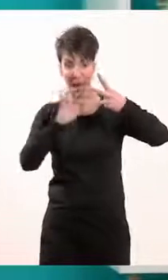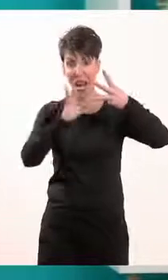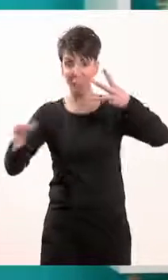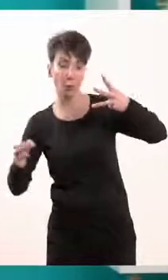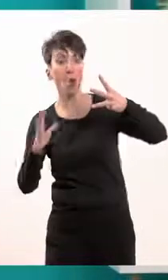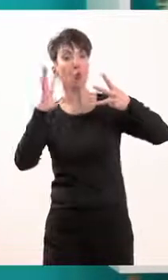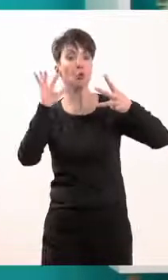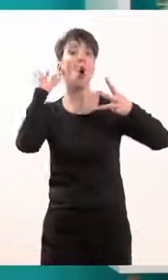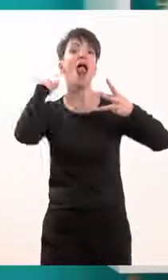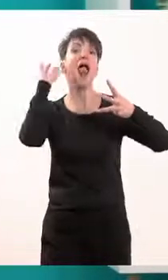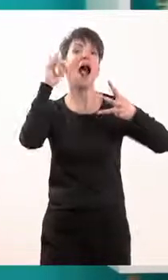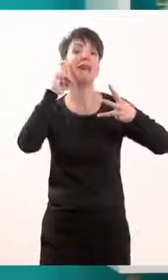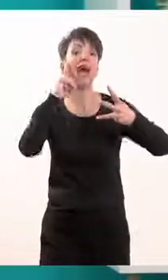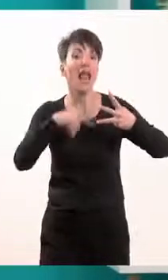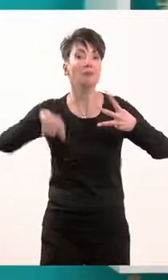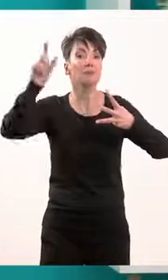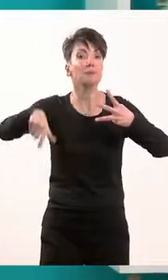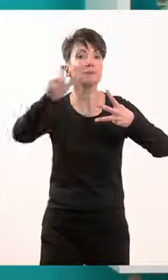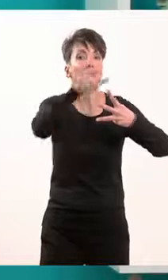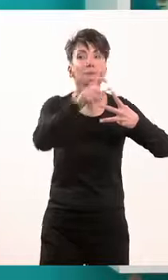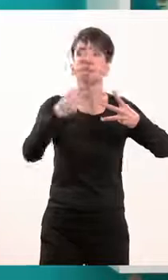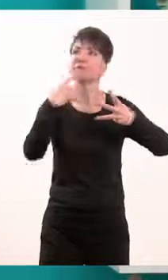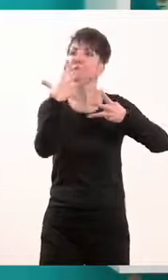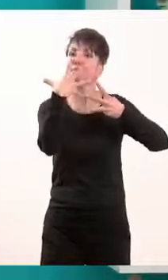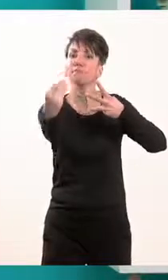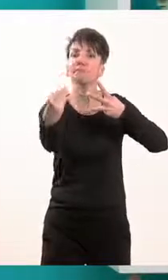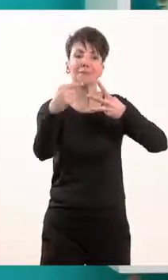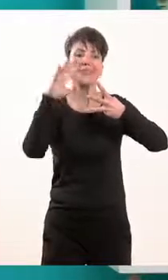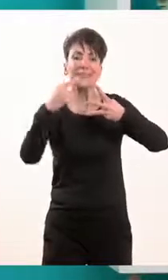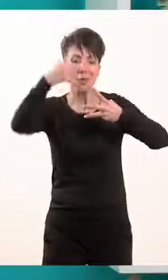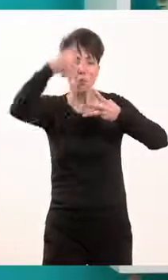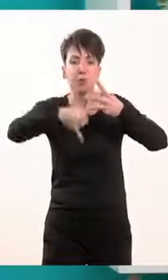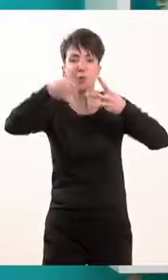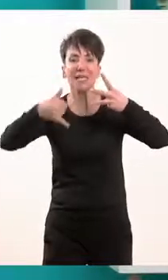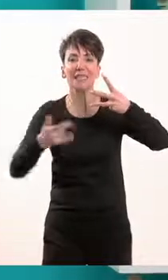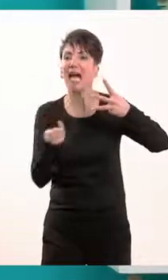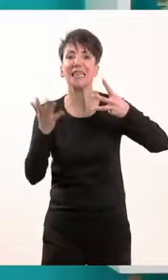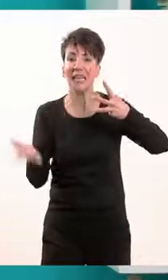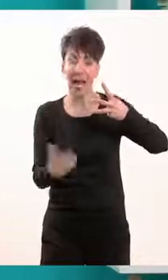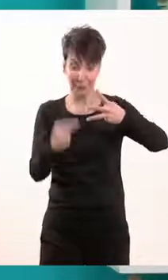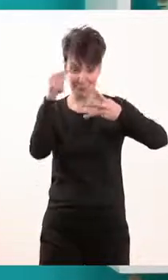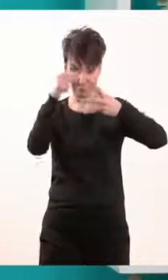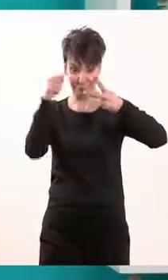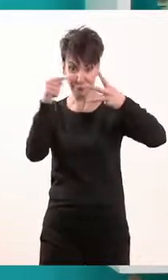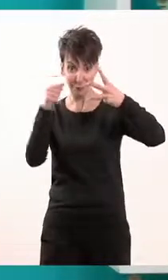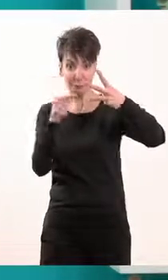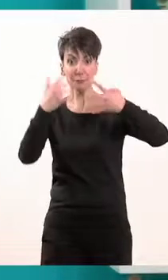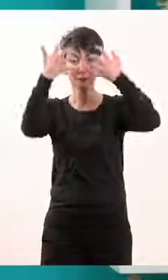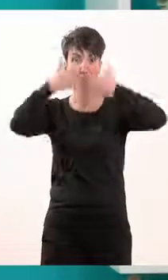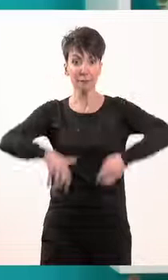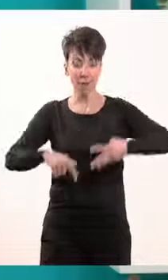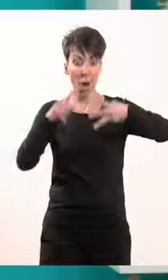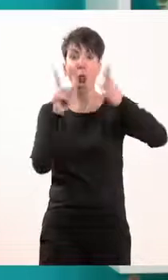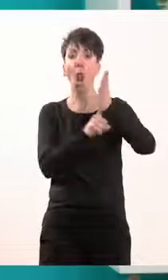ποιος είναι ο ρόλος και ποια είναι η ουσία της κάθε μίας. Τρεις λοιπόν λειτουργίες της κρατικής εξουσίας.